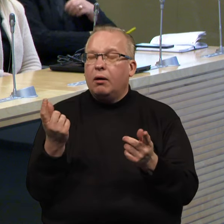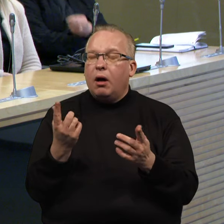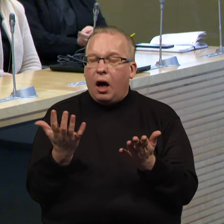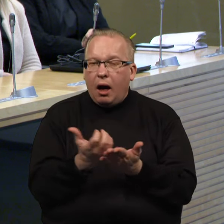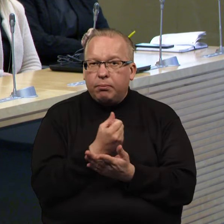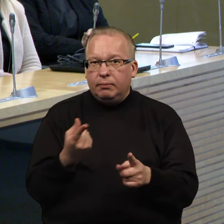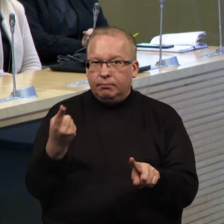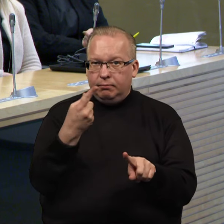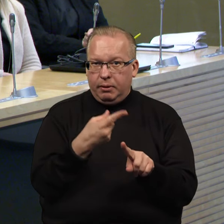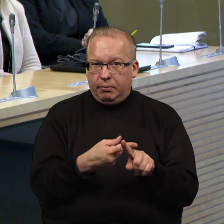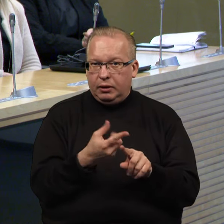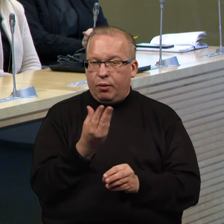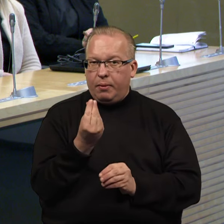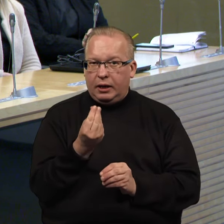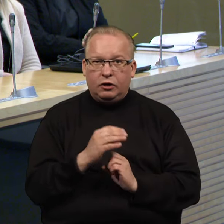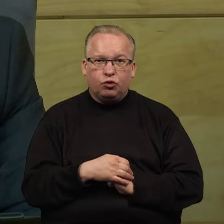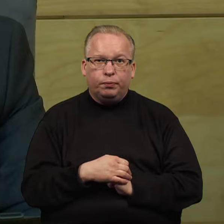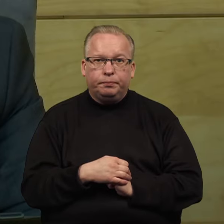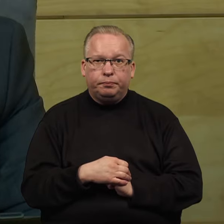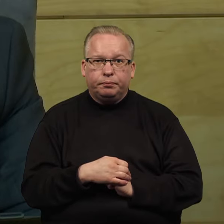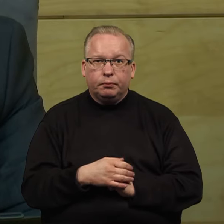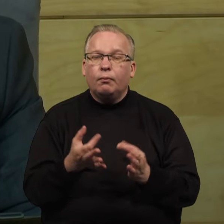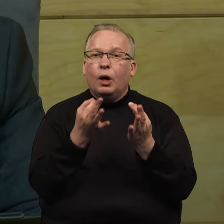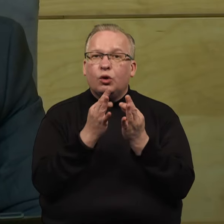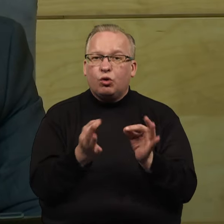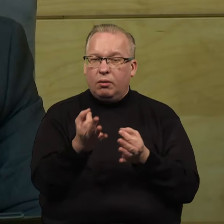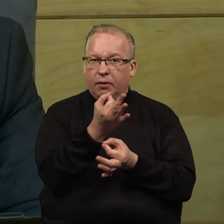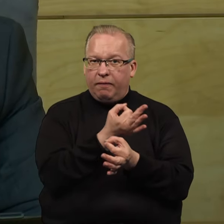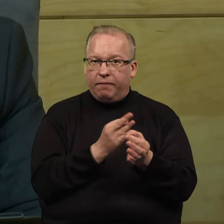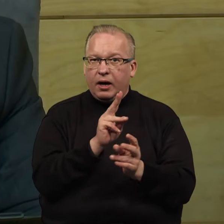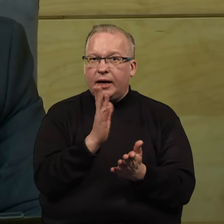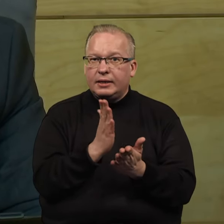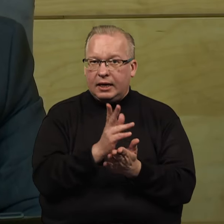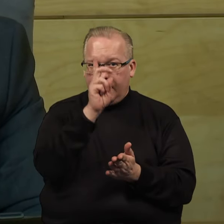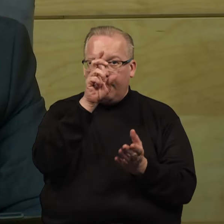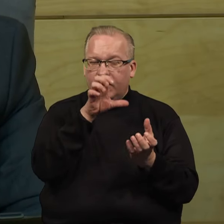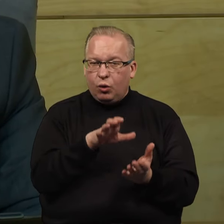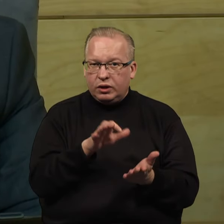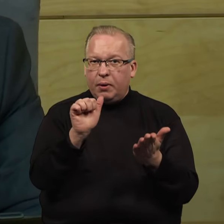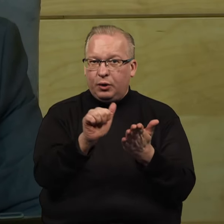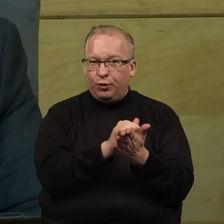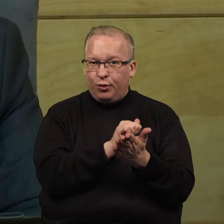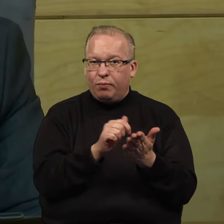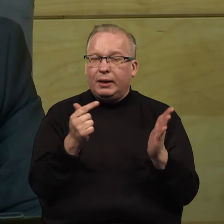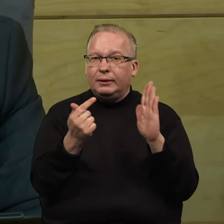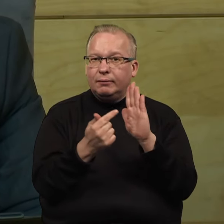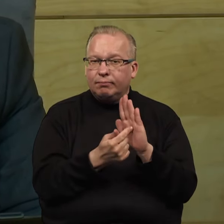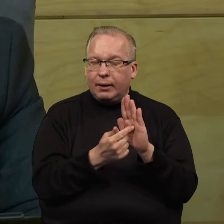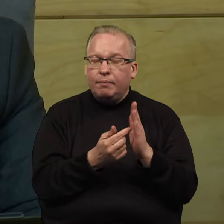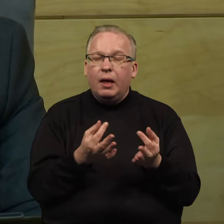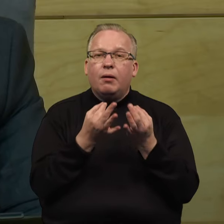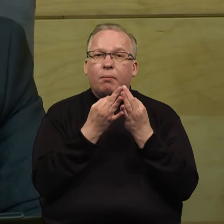papildomų lėšų. Mes siūlome diskutuoti tai, kas yra ir vyriausybės pakete pasiūlymą, ir kolegų socialdemokratų